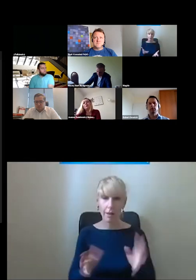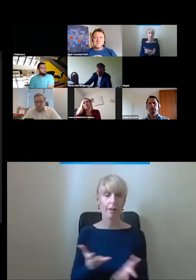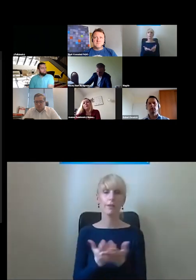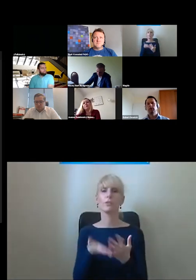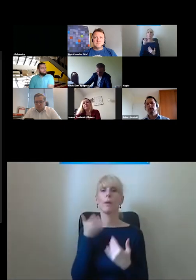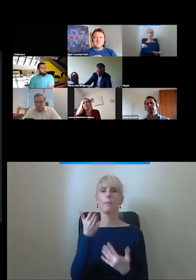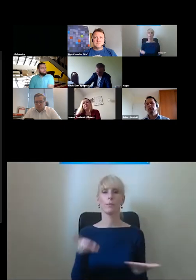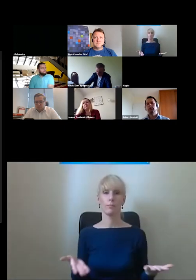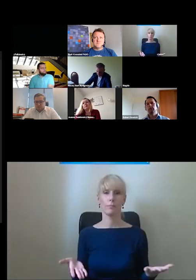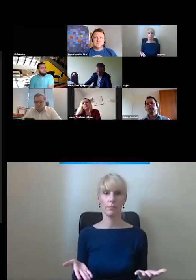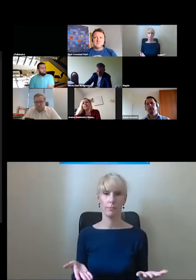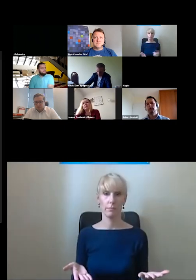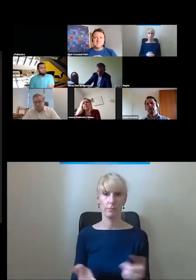którym